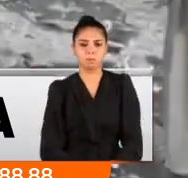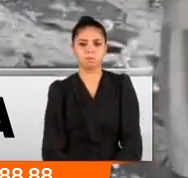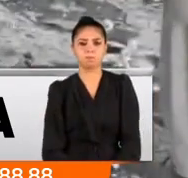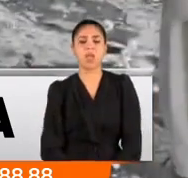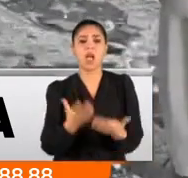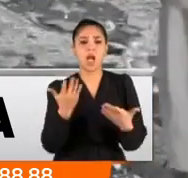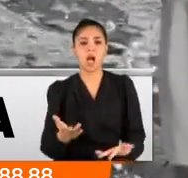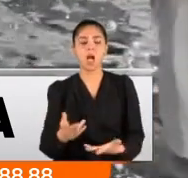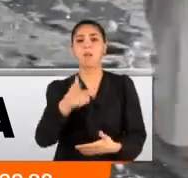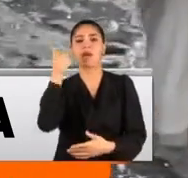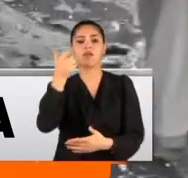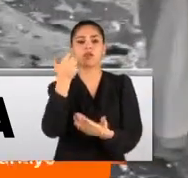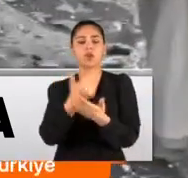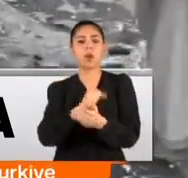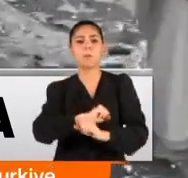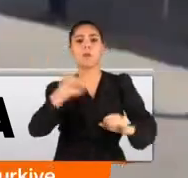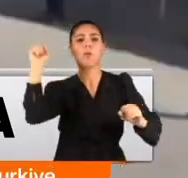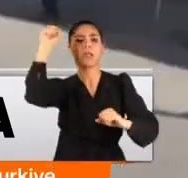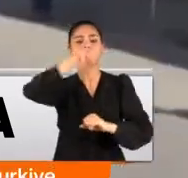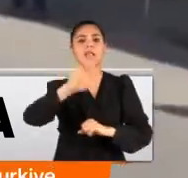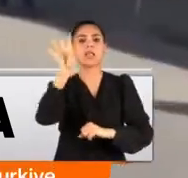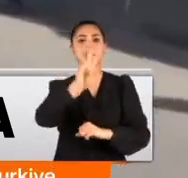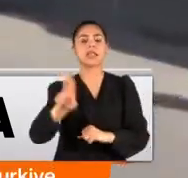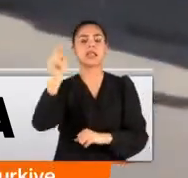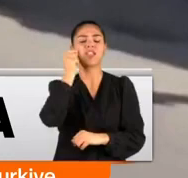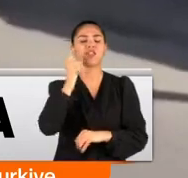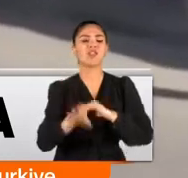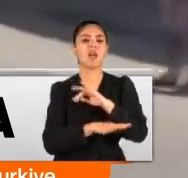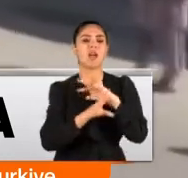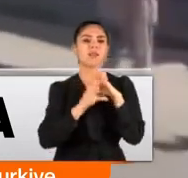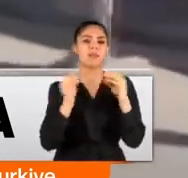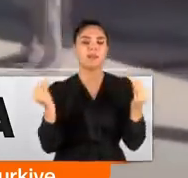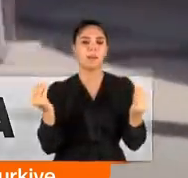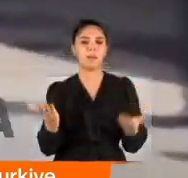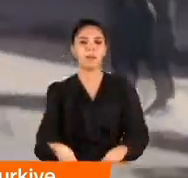Ama görüntülere yansıyan bombalı saldırıda 47 kişi hayatını kaybetti.